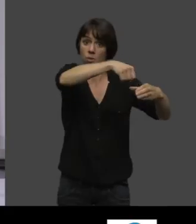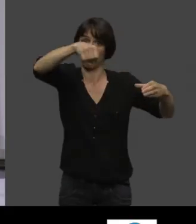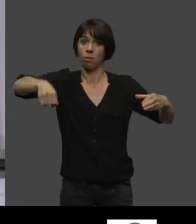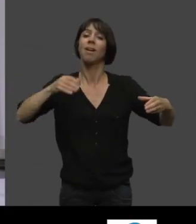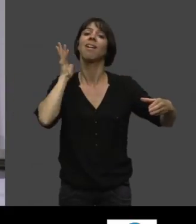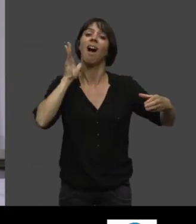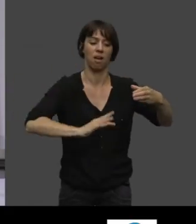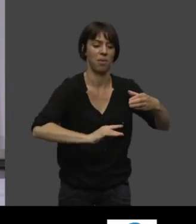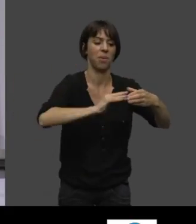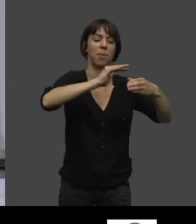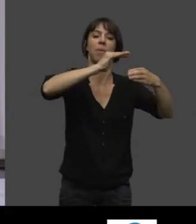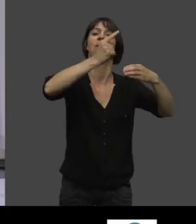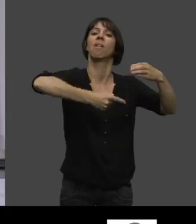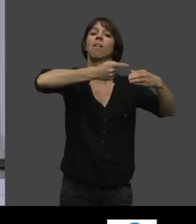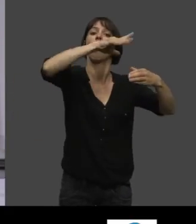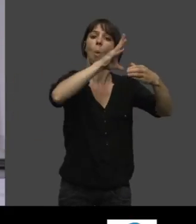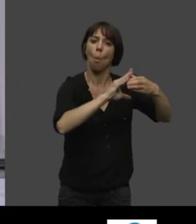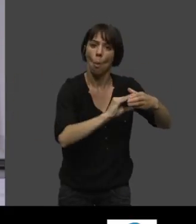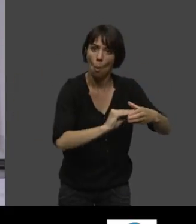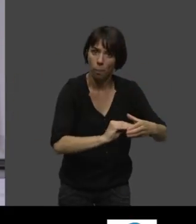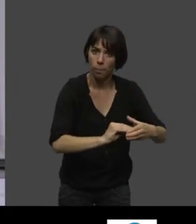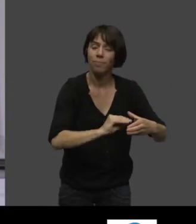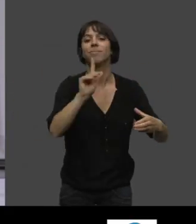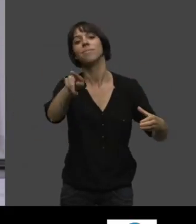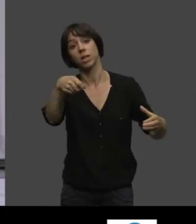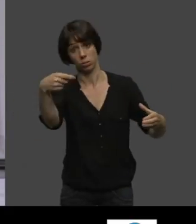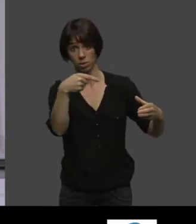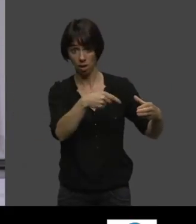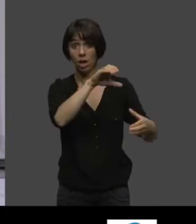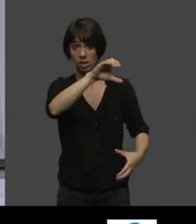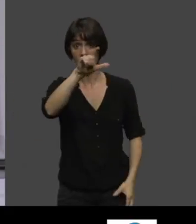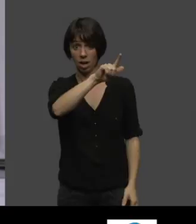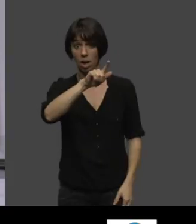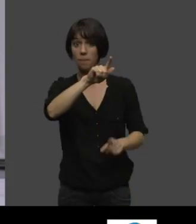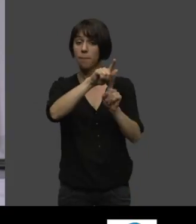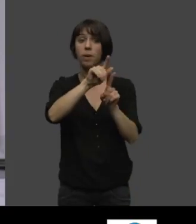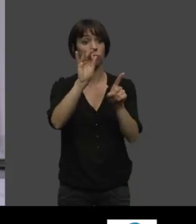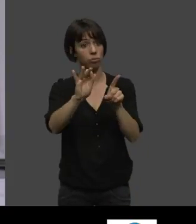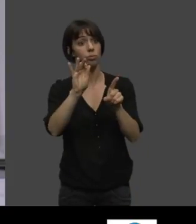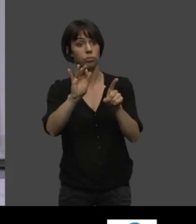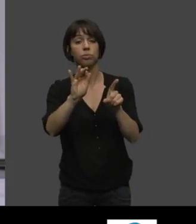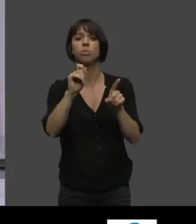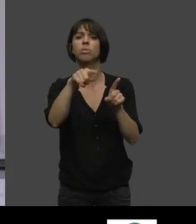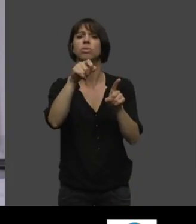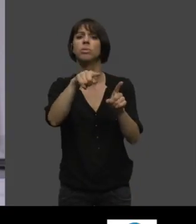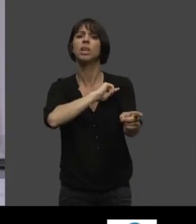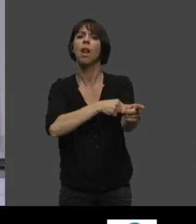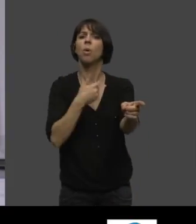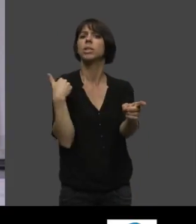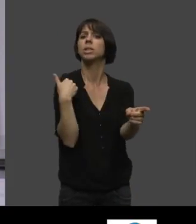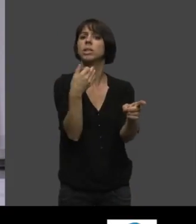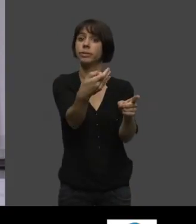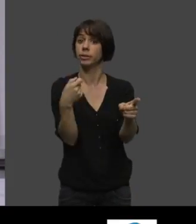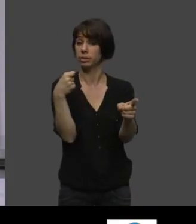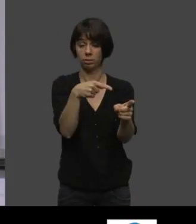Donc les 100 grammes de foie gras, celui-là, ils étaient bien, ils correspondaient bien au nombre de